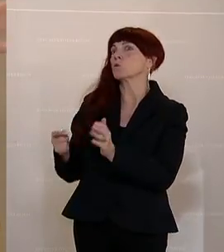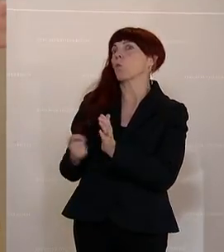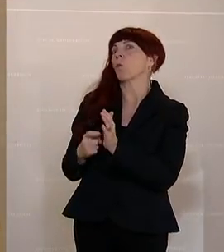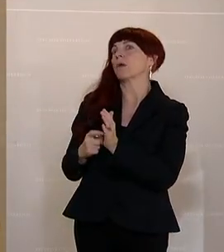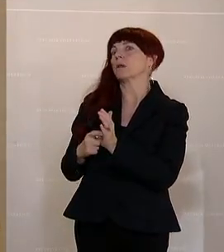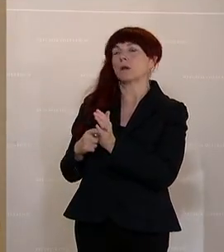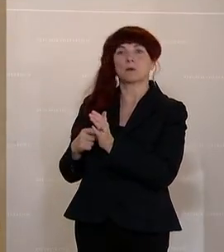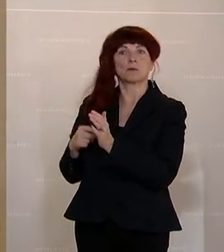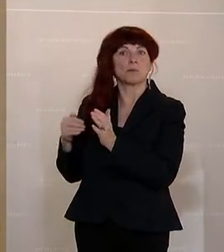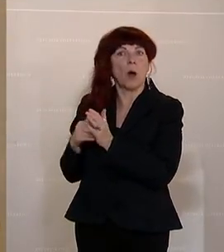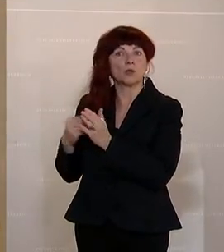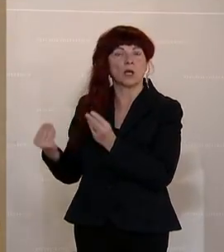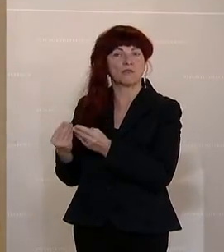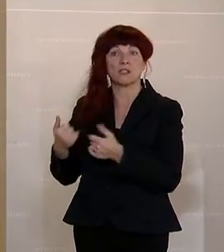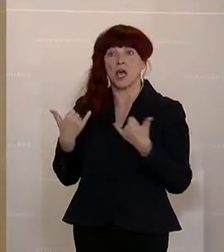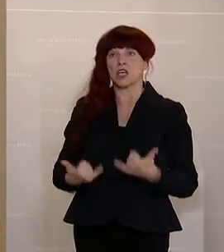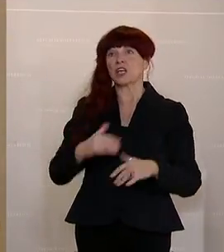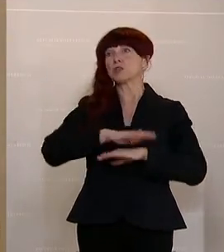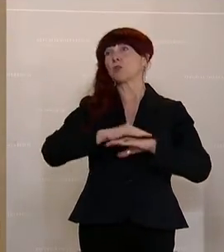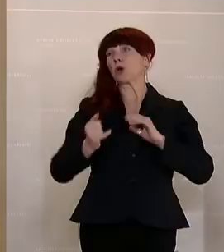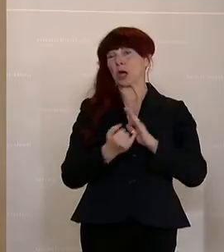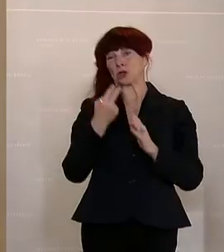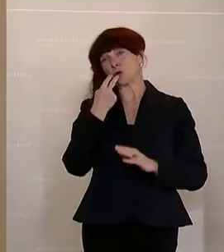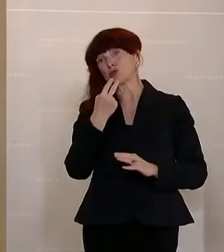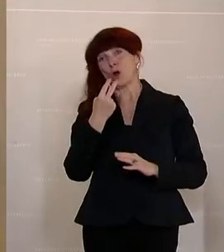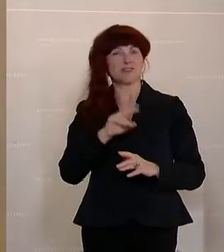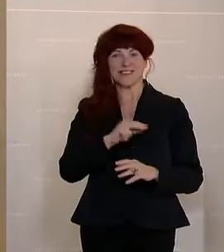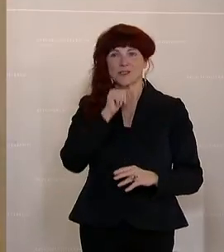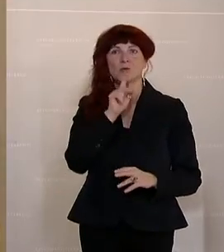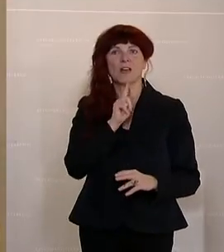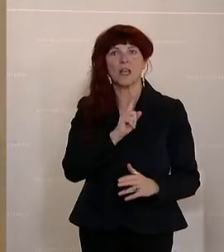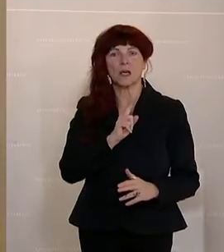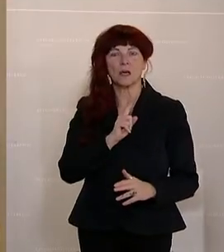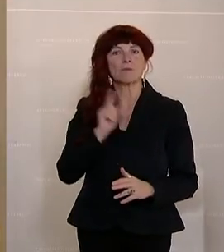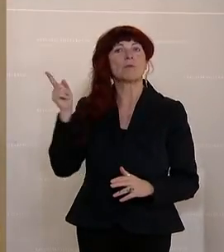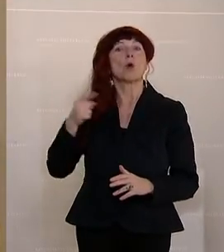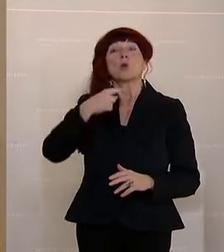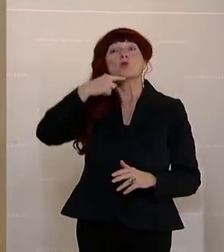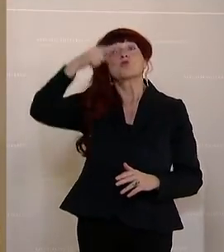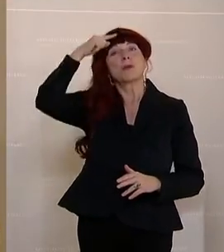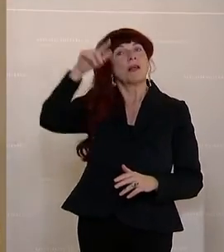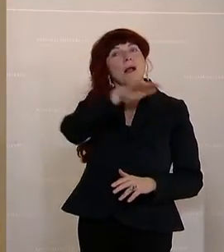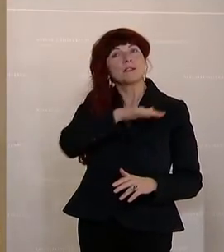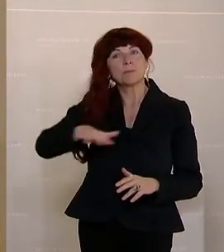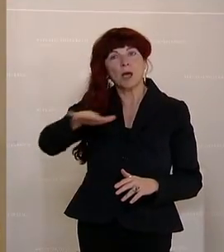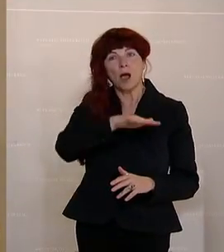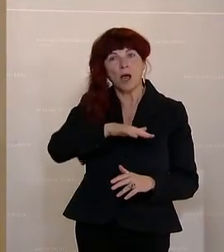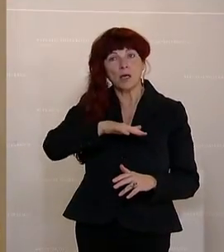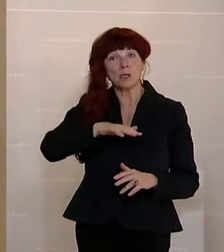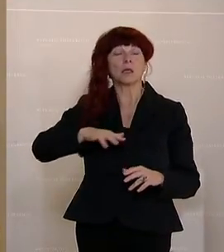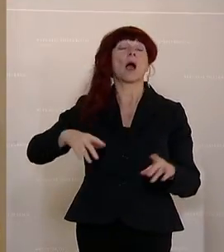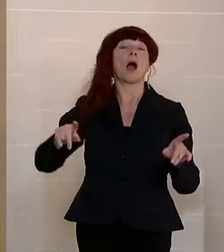Projekte und schauen, wann ist das dann möglich. Aber auch im Spitalsbereich ist es inzwischen